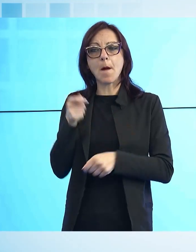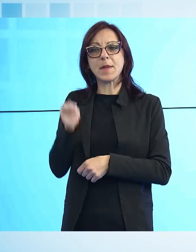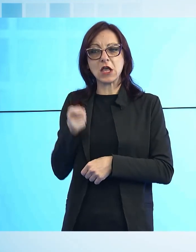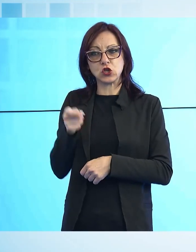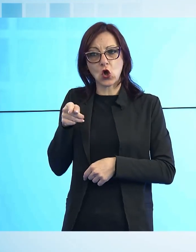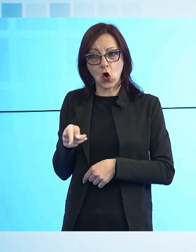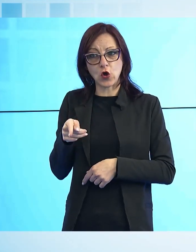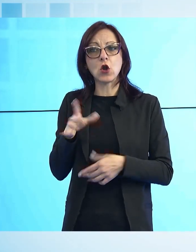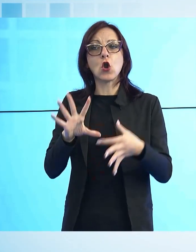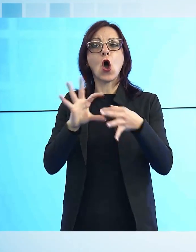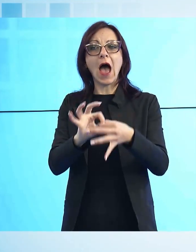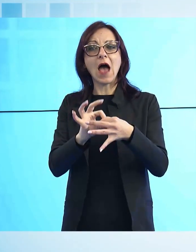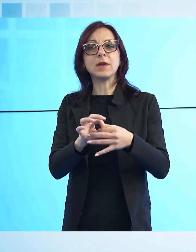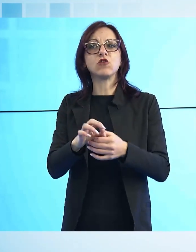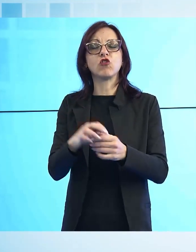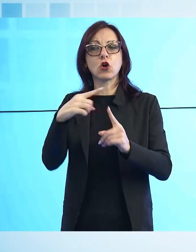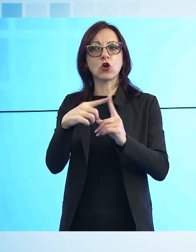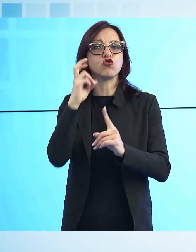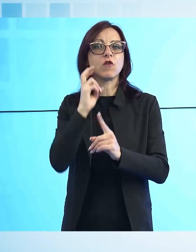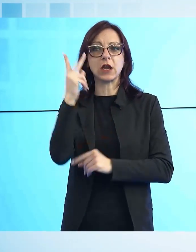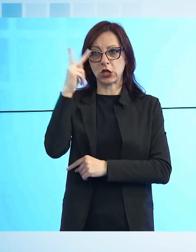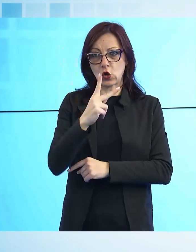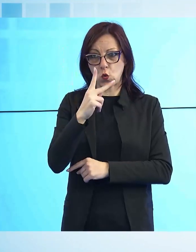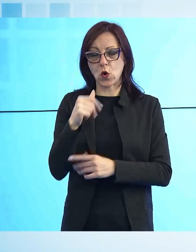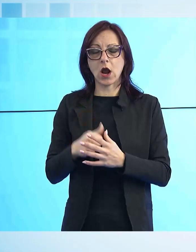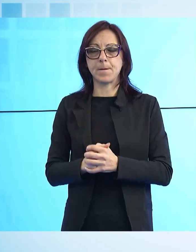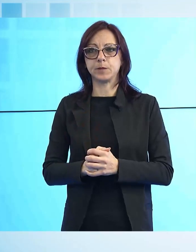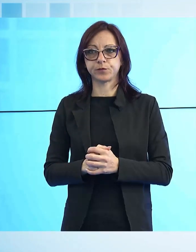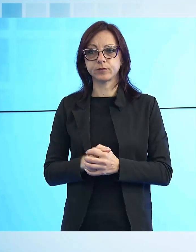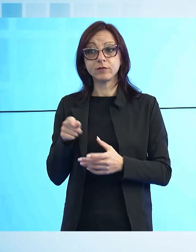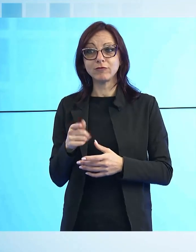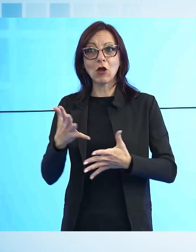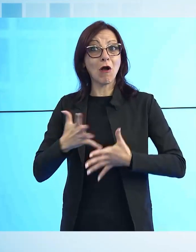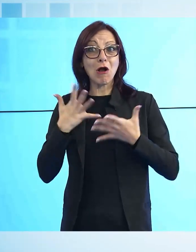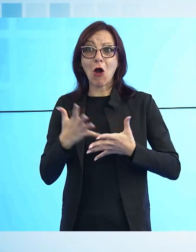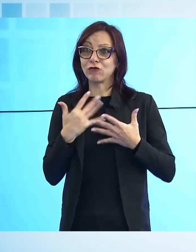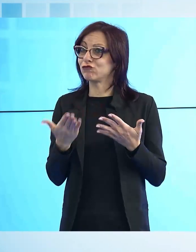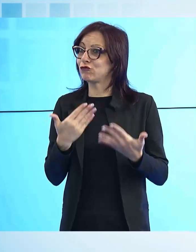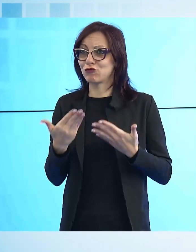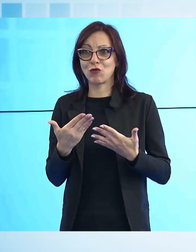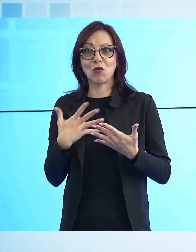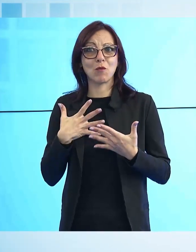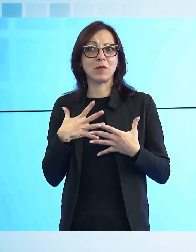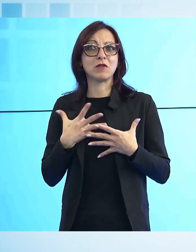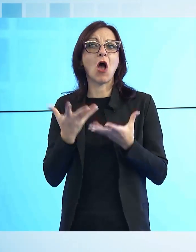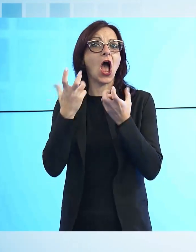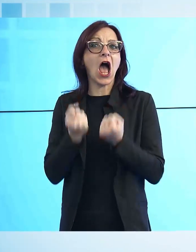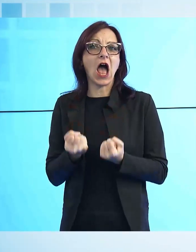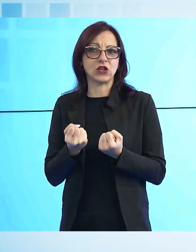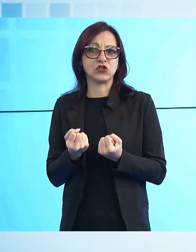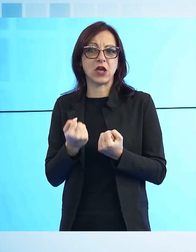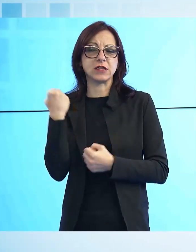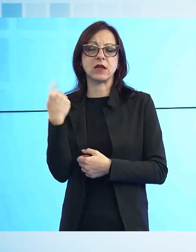sono amici della Croce Verde di Lucca e hanno veramente con entusiasmo sposato questo nuovo